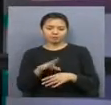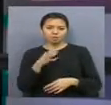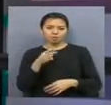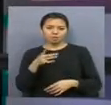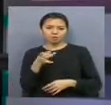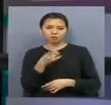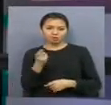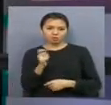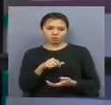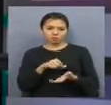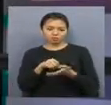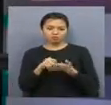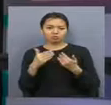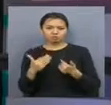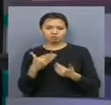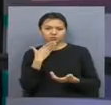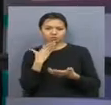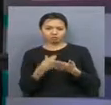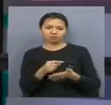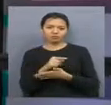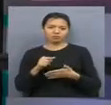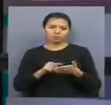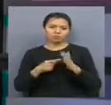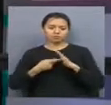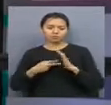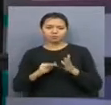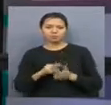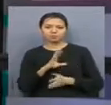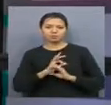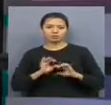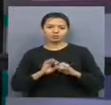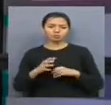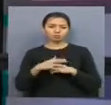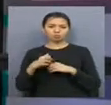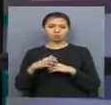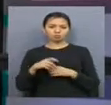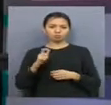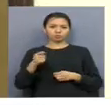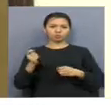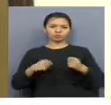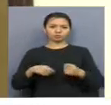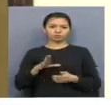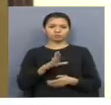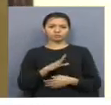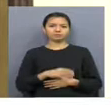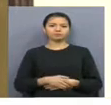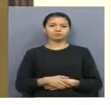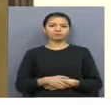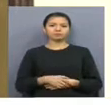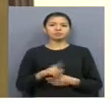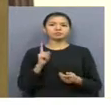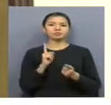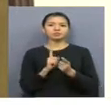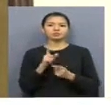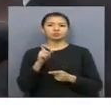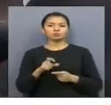шықты. Өңір башысына өз мәселелермен жоспарлары туралайтуға көкші таулықтарда елді. Азаматтарды қабылда